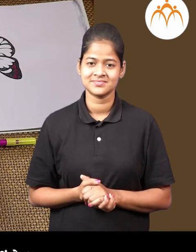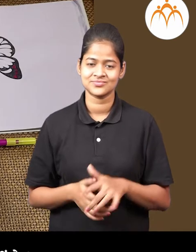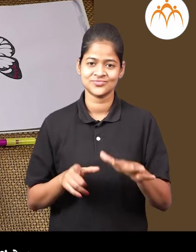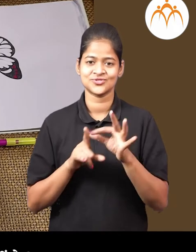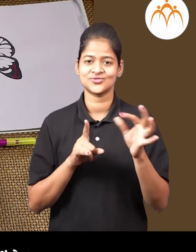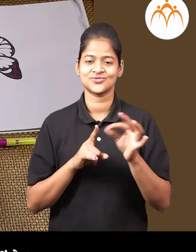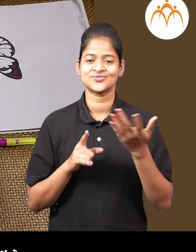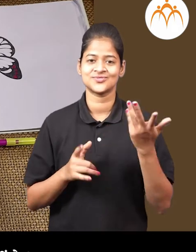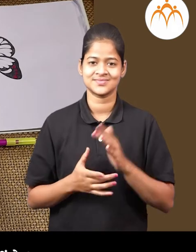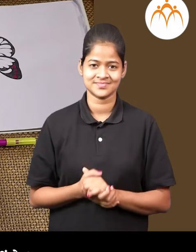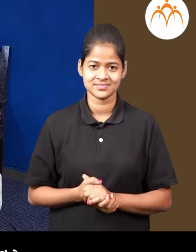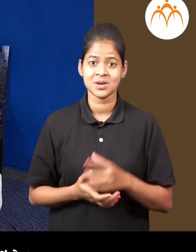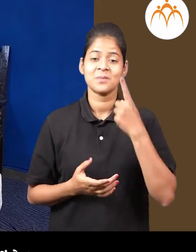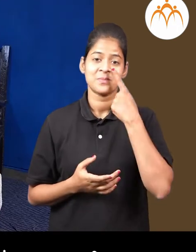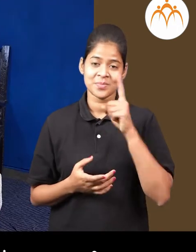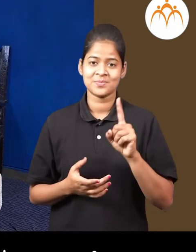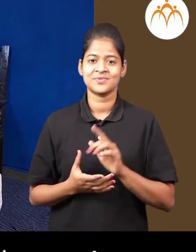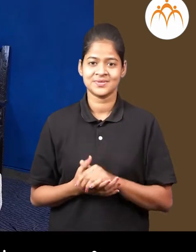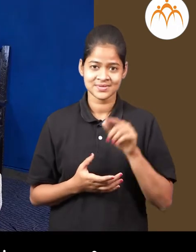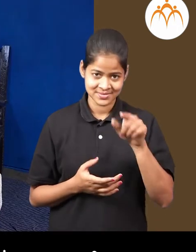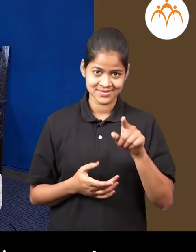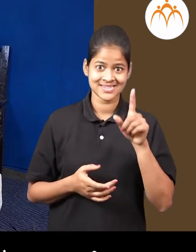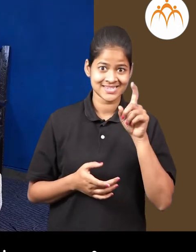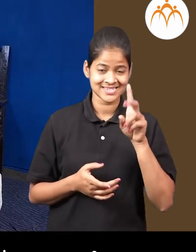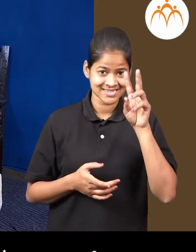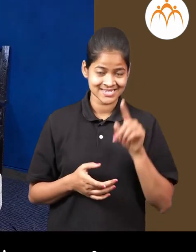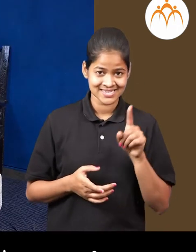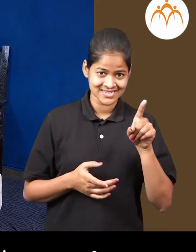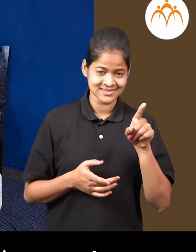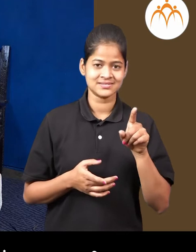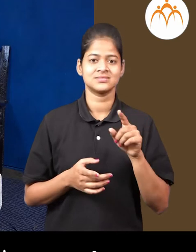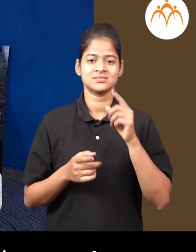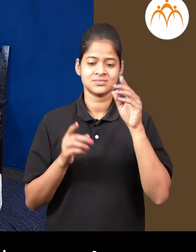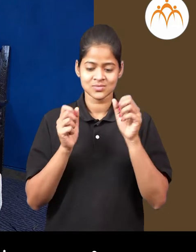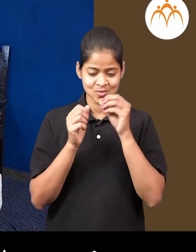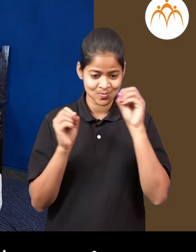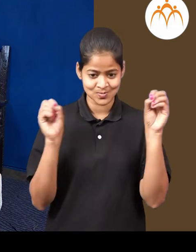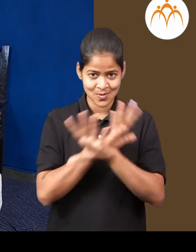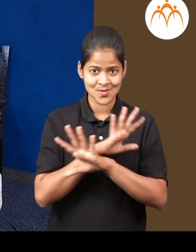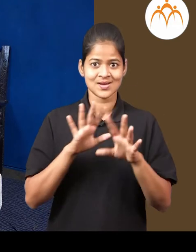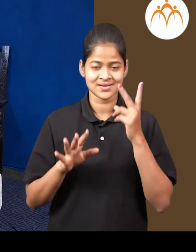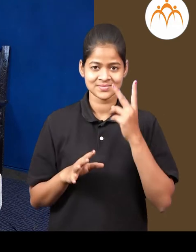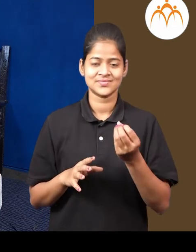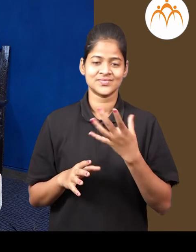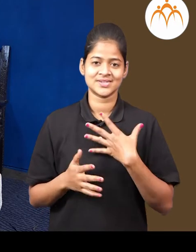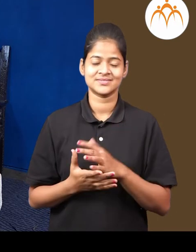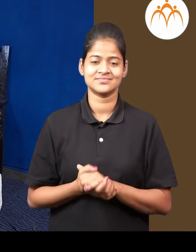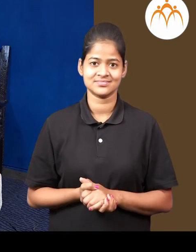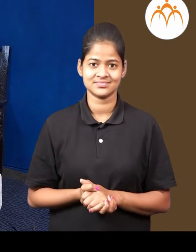काय चालले दोगिंच बाबा मला मीराने फुलपाकराचे गंबत दाखोली आरे वा